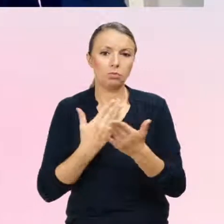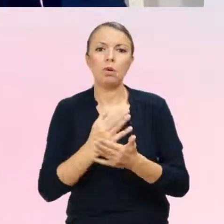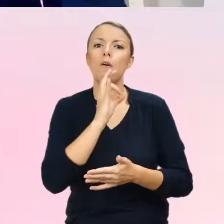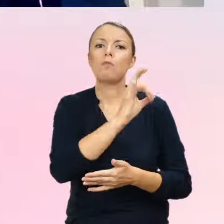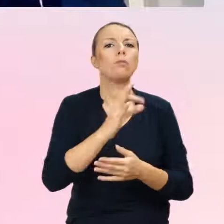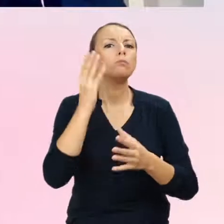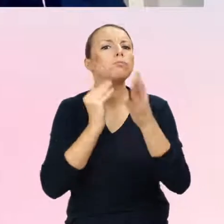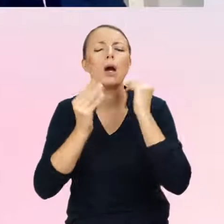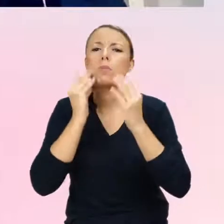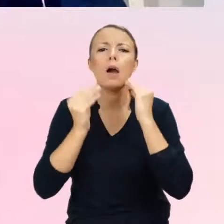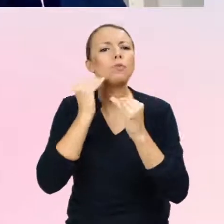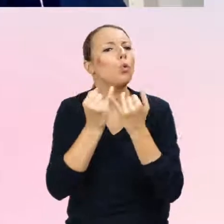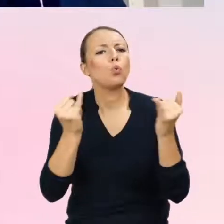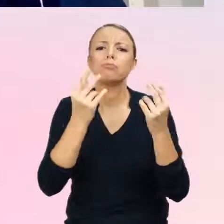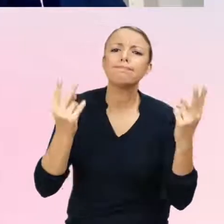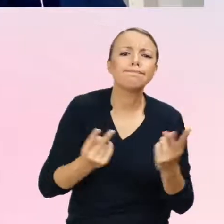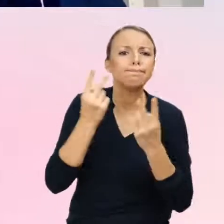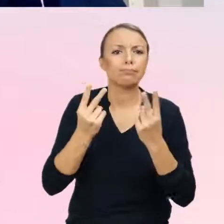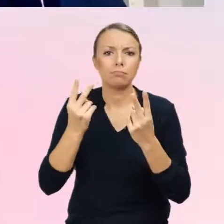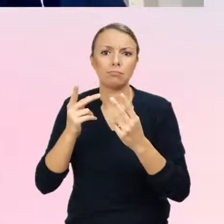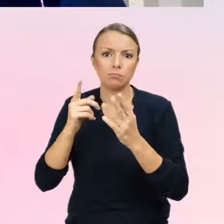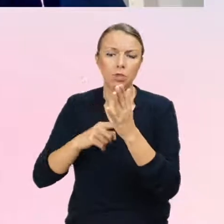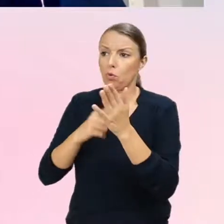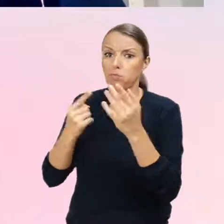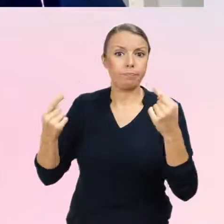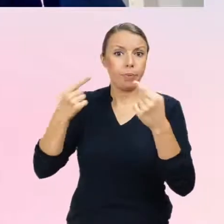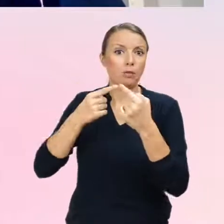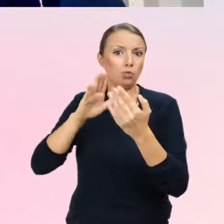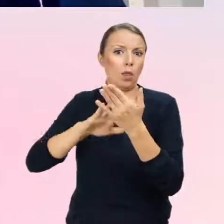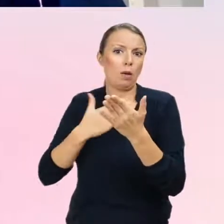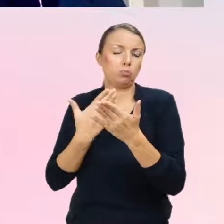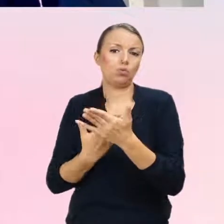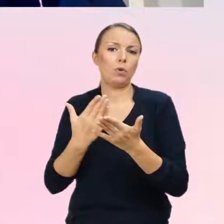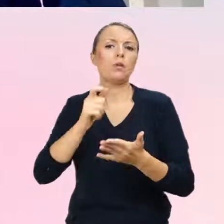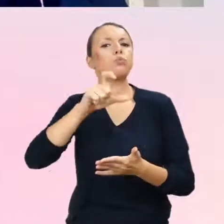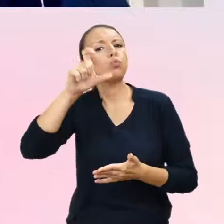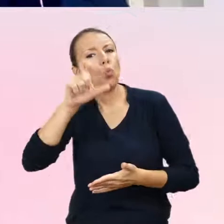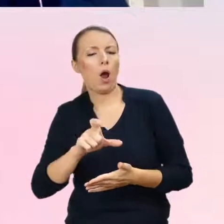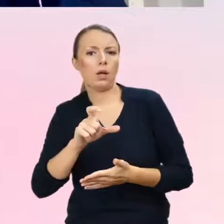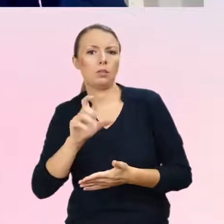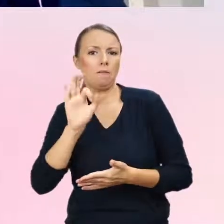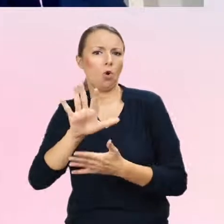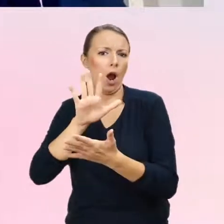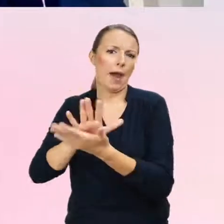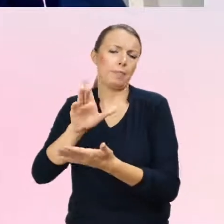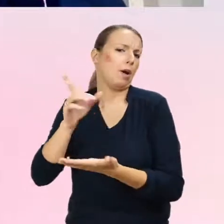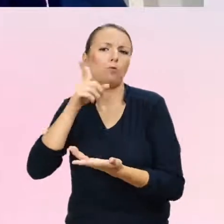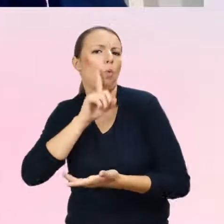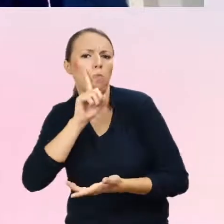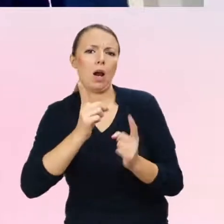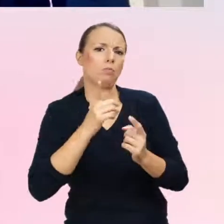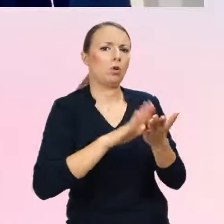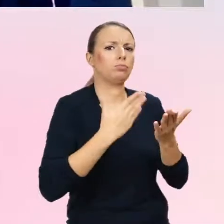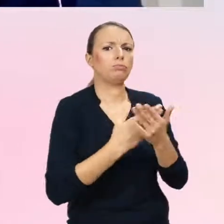niecharakterystycznych dla płci oznaczonej przy urodzeniu, czy jakieś elementy